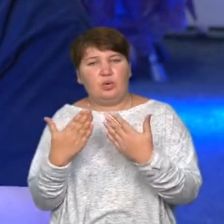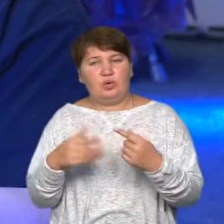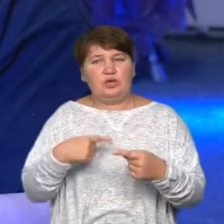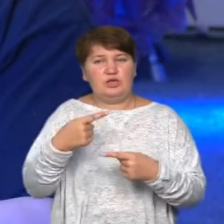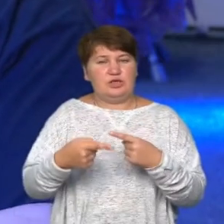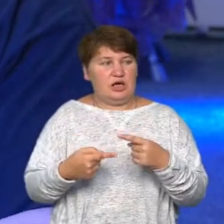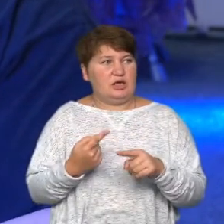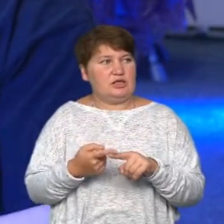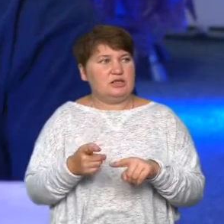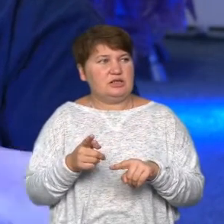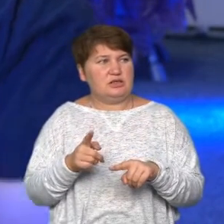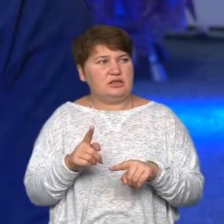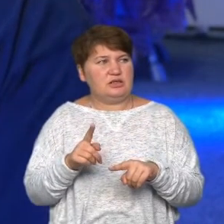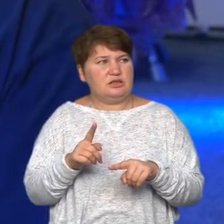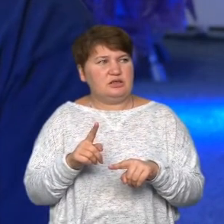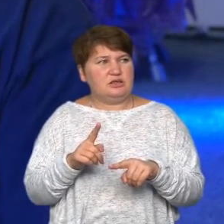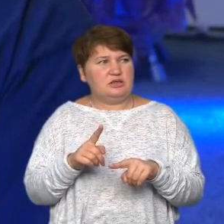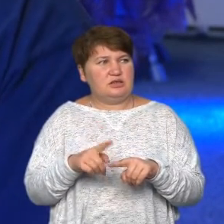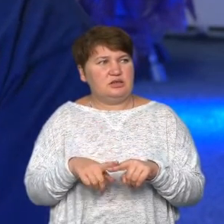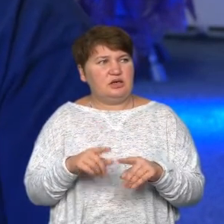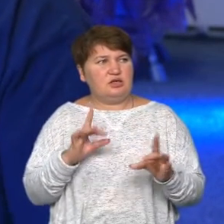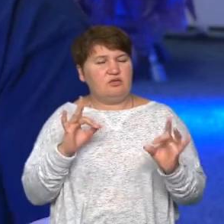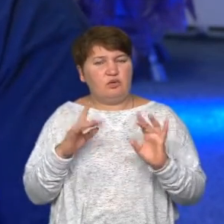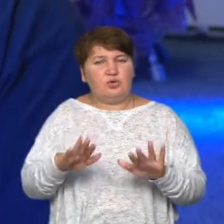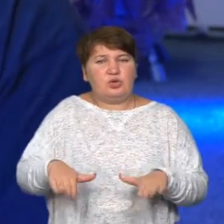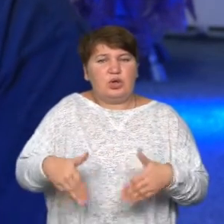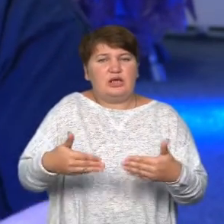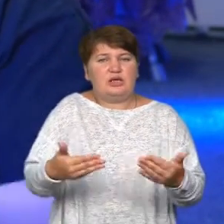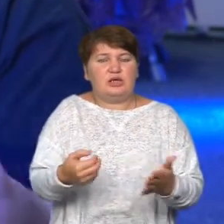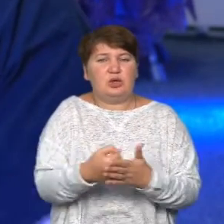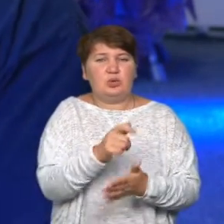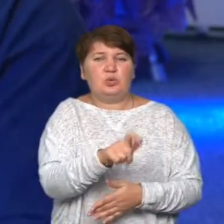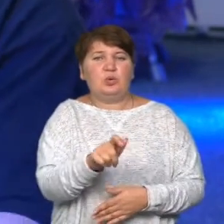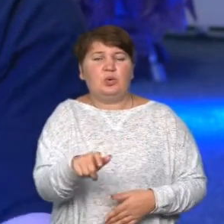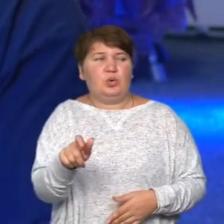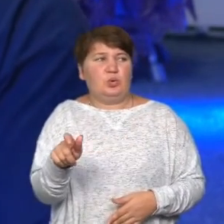хочу донести до людей з інвалідністю,